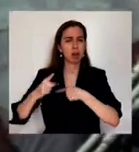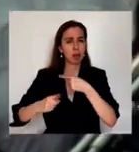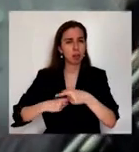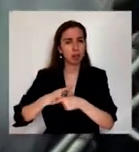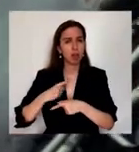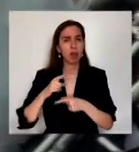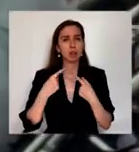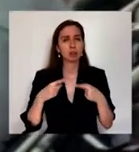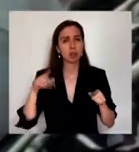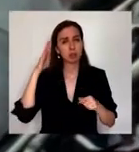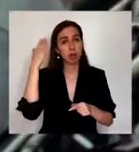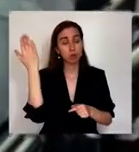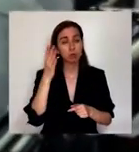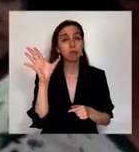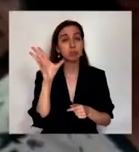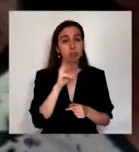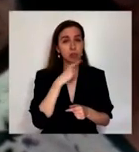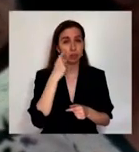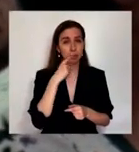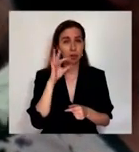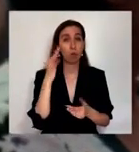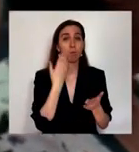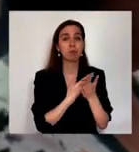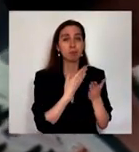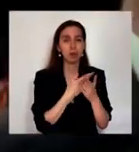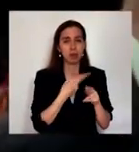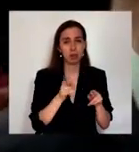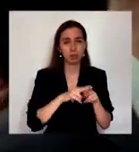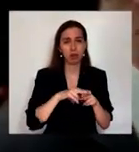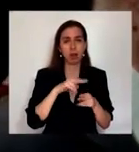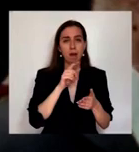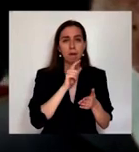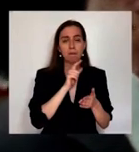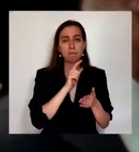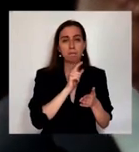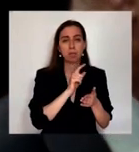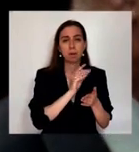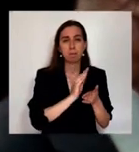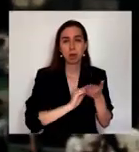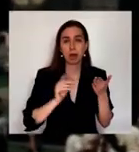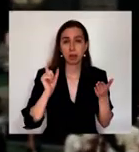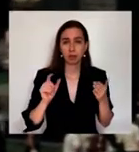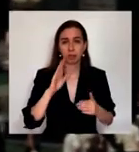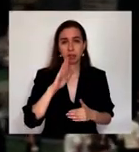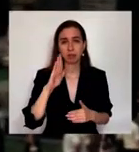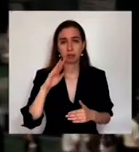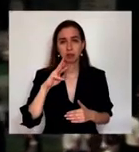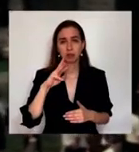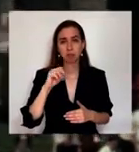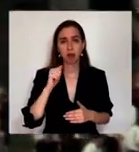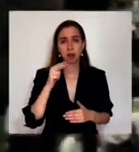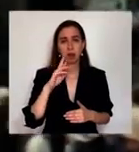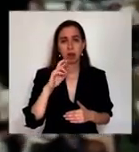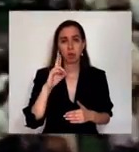поэта, о его вдохновляющем примере. Владимир Владимирович Маяковский всю